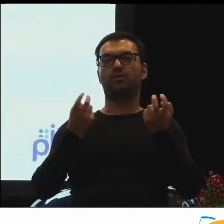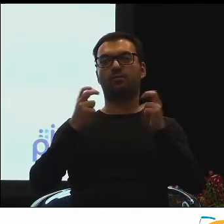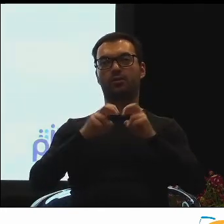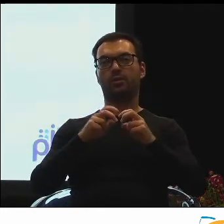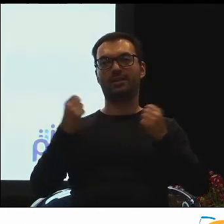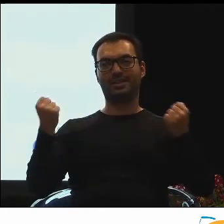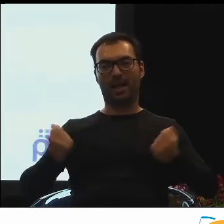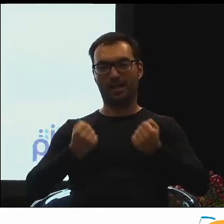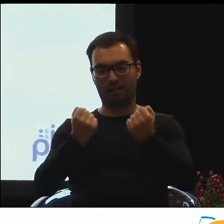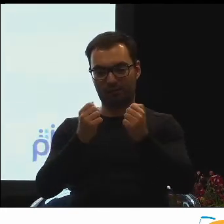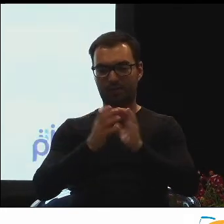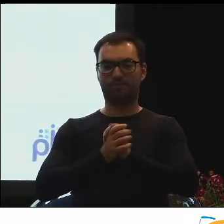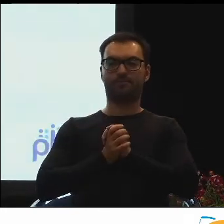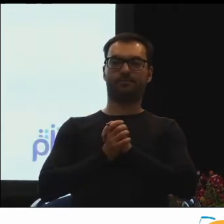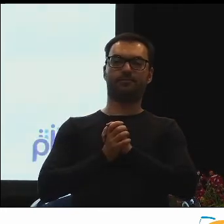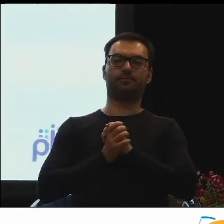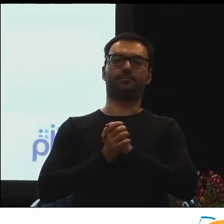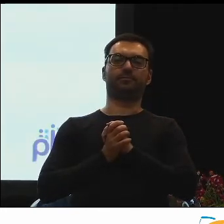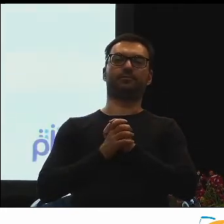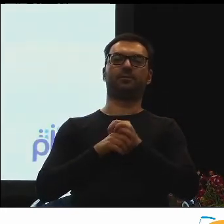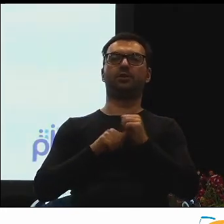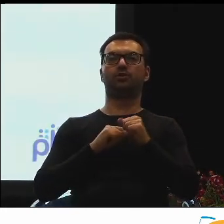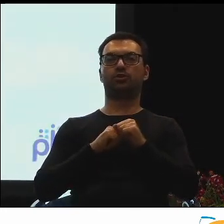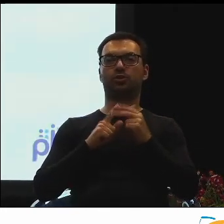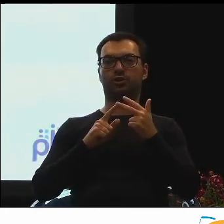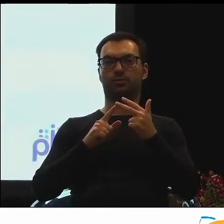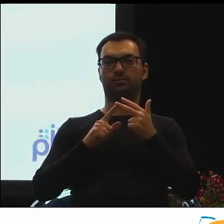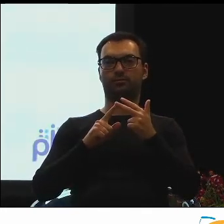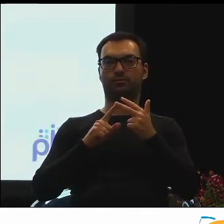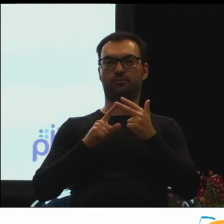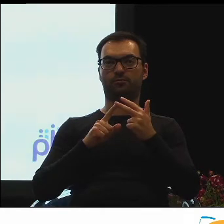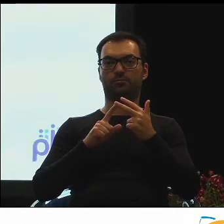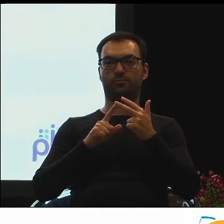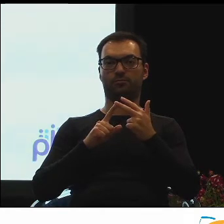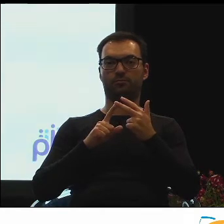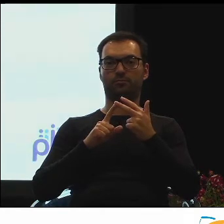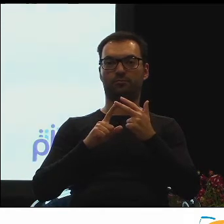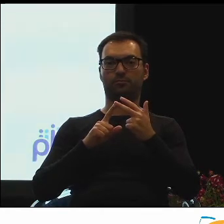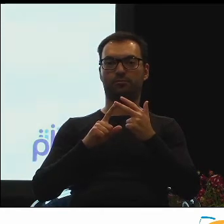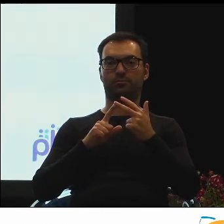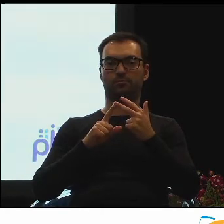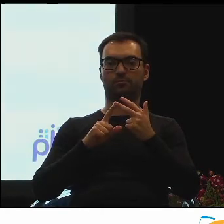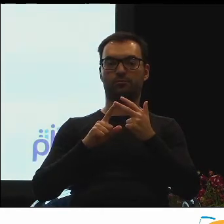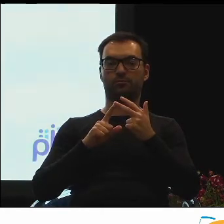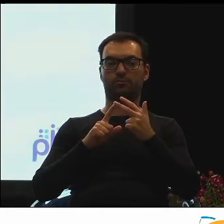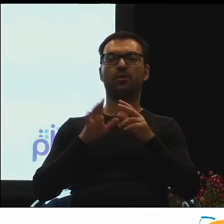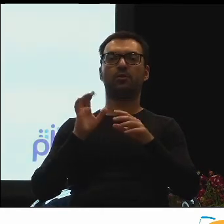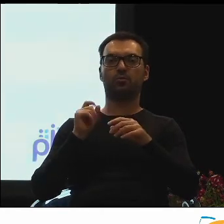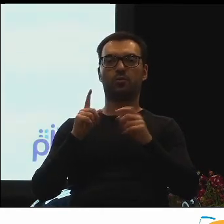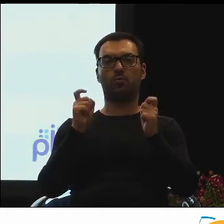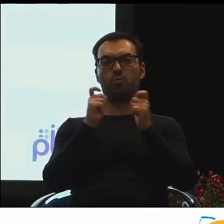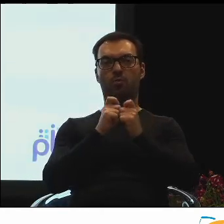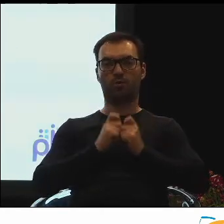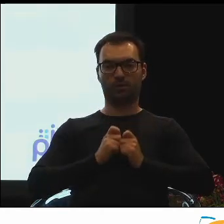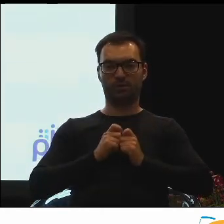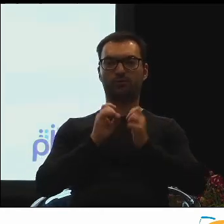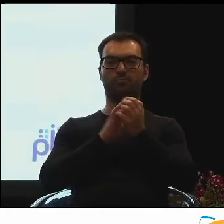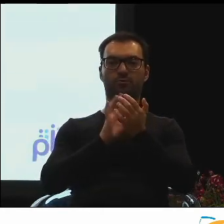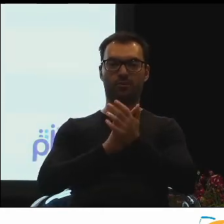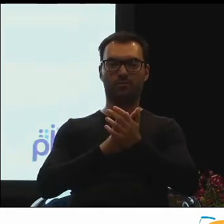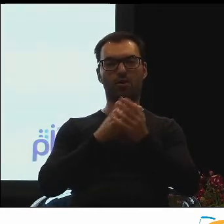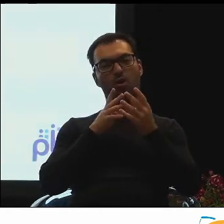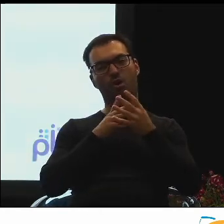zaangażowania. Te trzy pierwsze bloki są blokami, które są punktowane, oceniane.